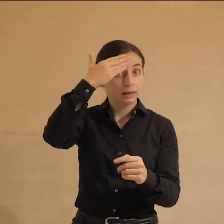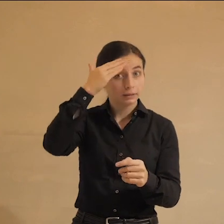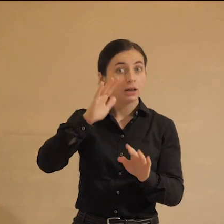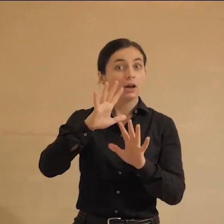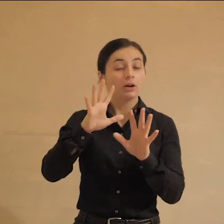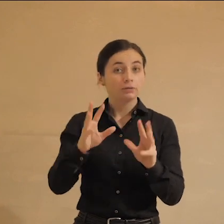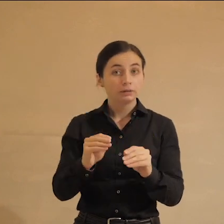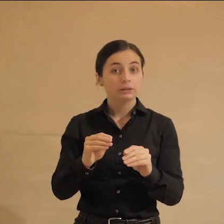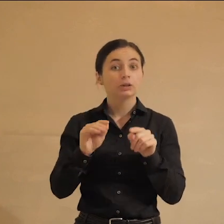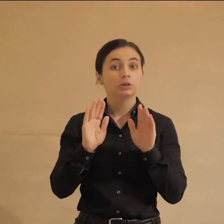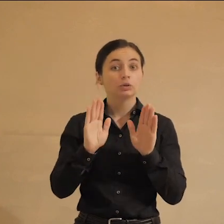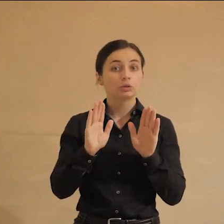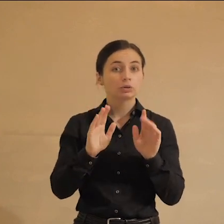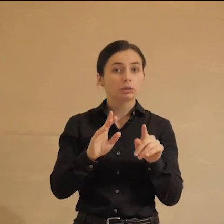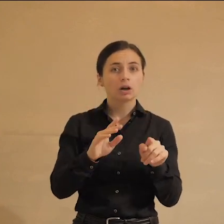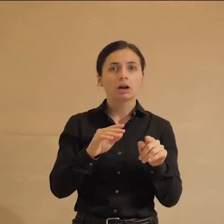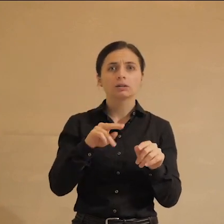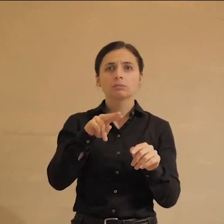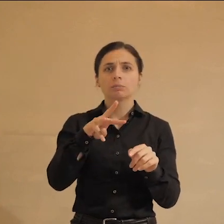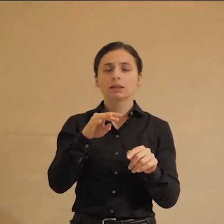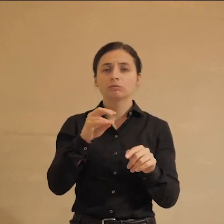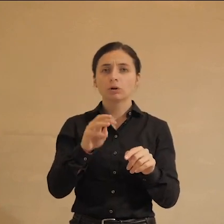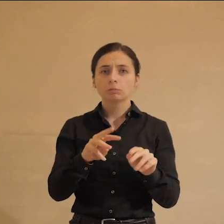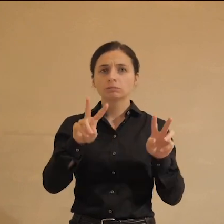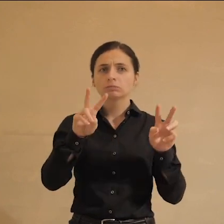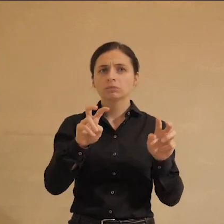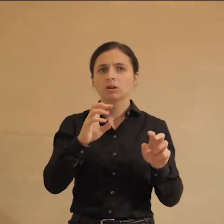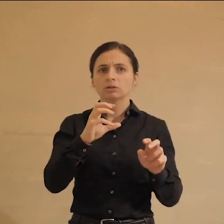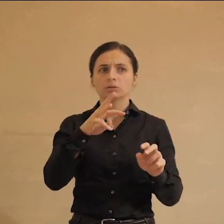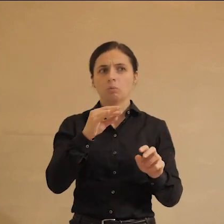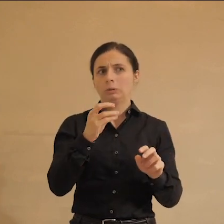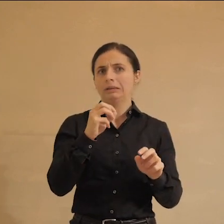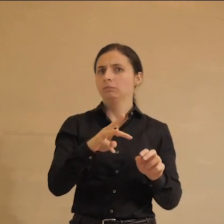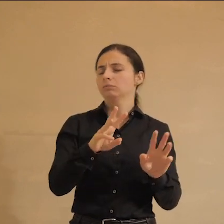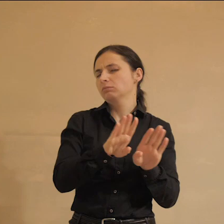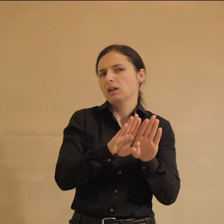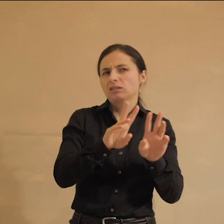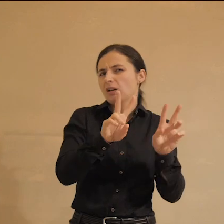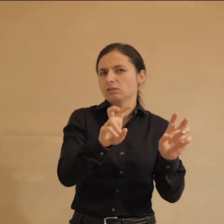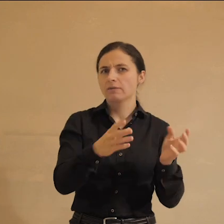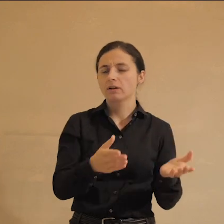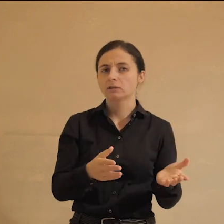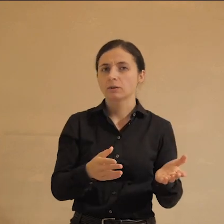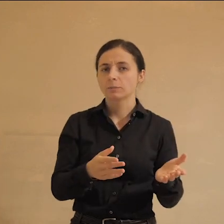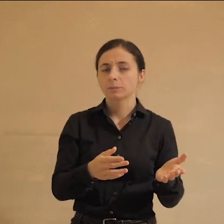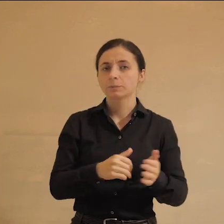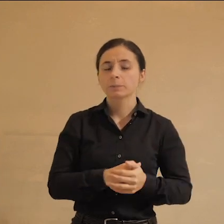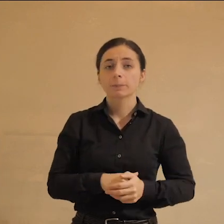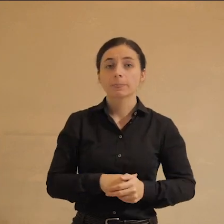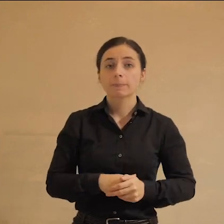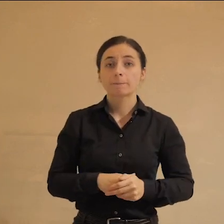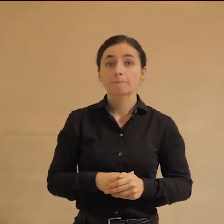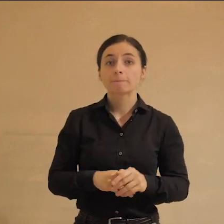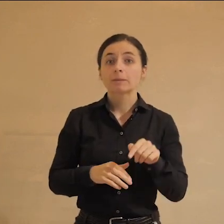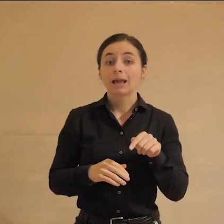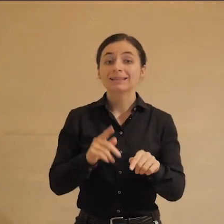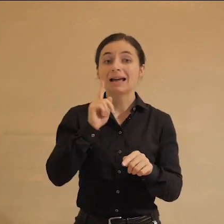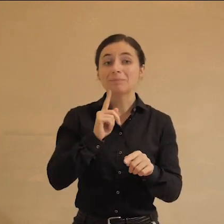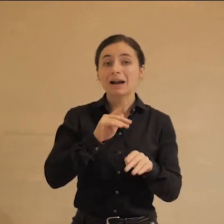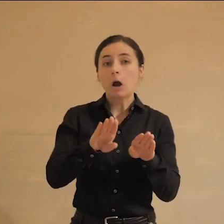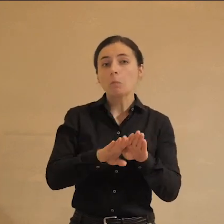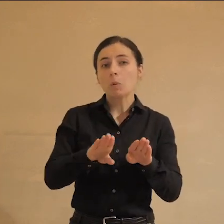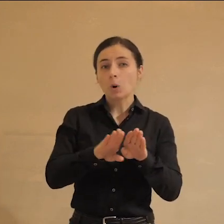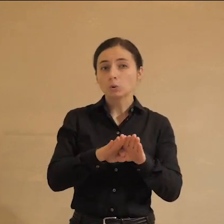материалы ВГТРК выкладываются на какой-то их платформе под названием типа «Смотрим» или что-то в этом роде. То есть она пока